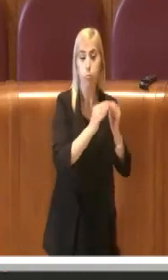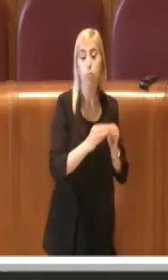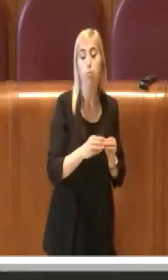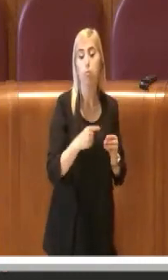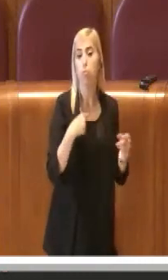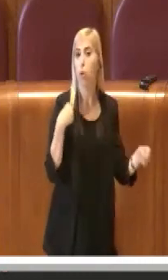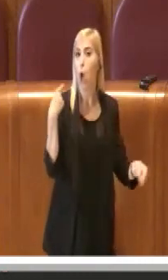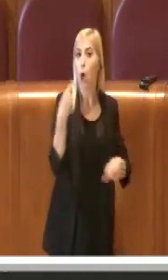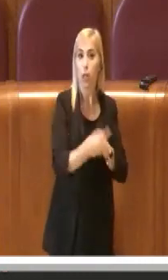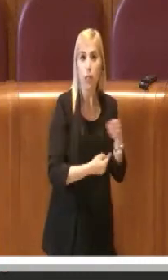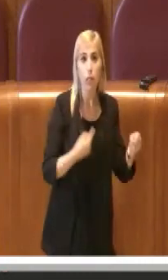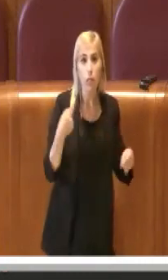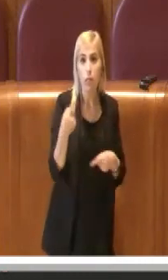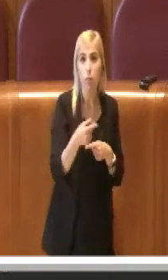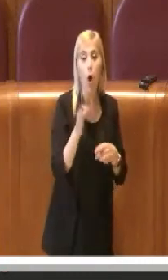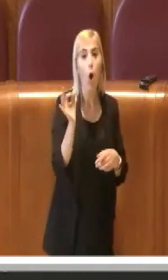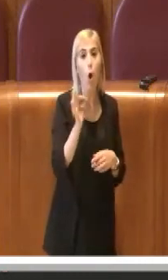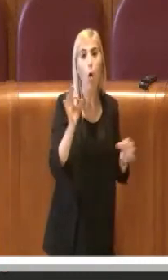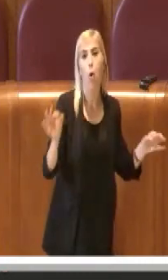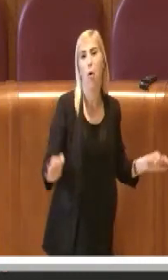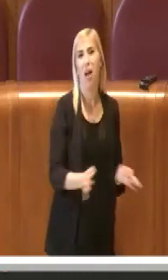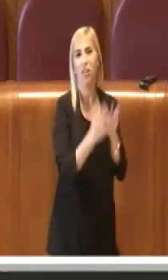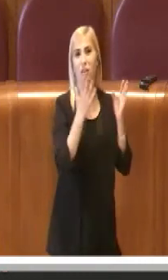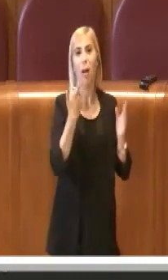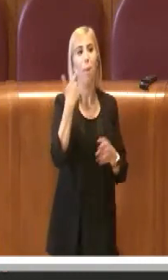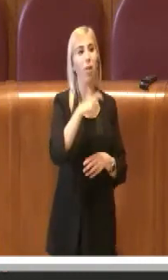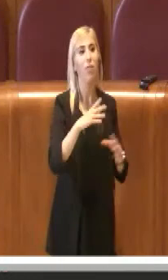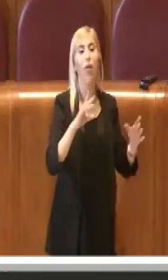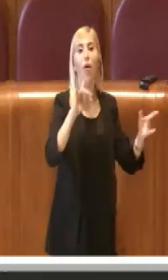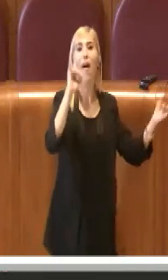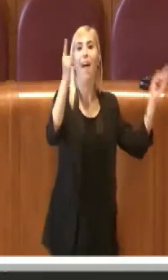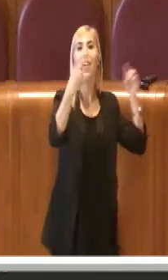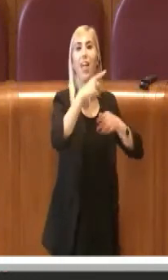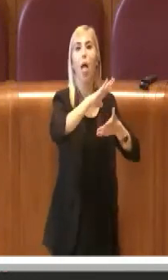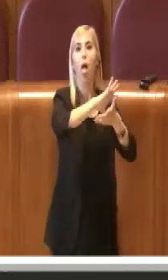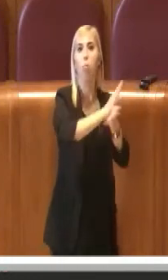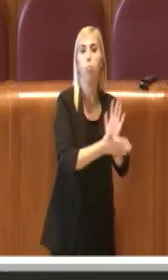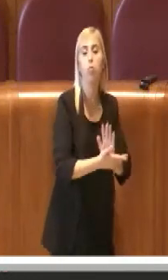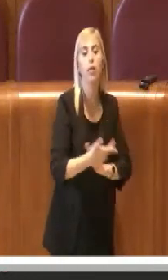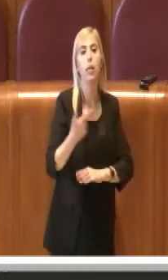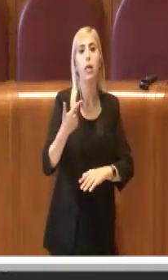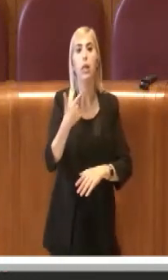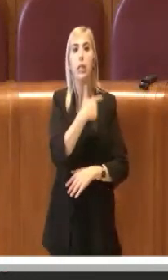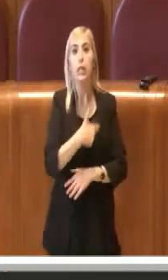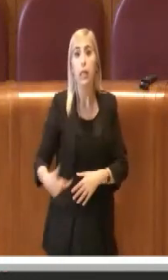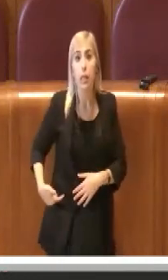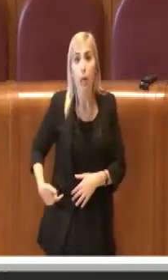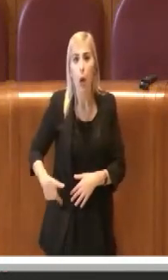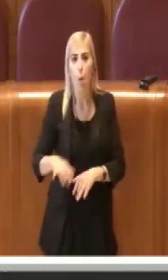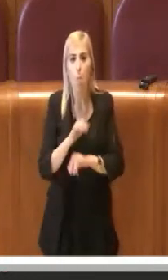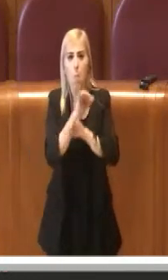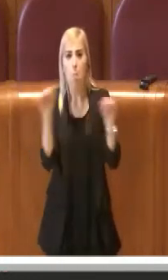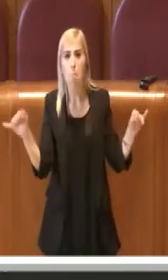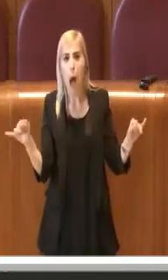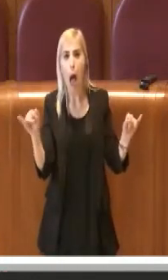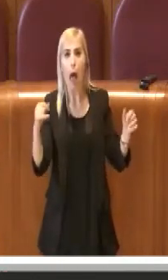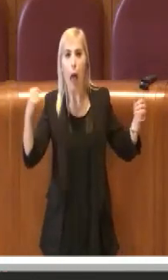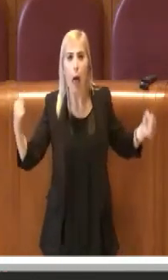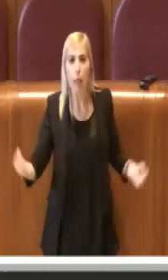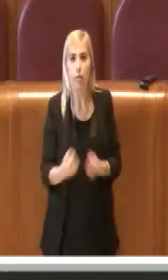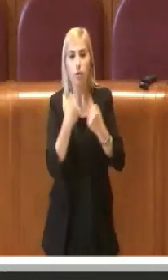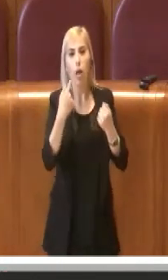ordinaria, per cui il casale stava crollando, nessun sindaco poi si è mai preso attivamente